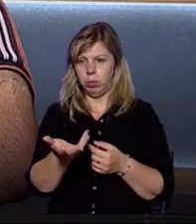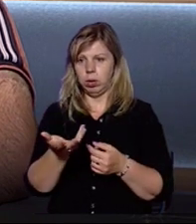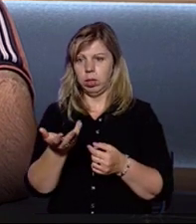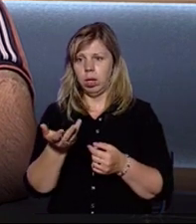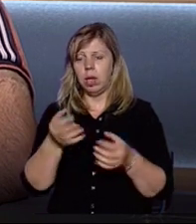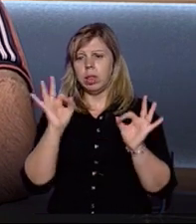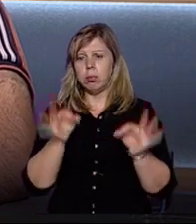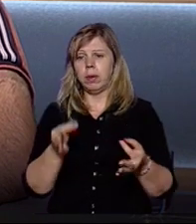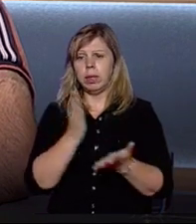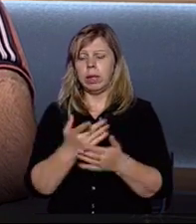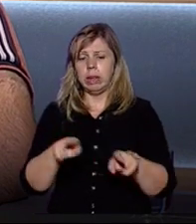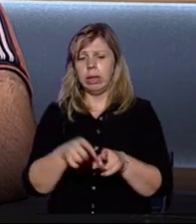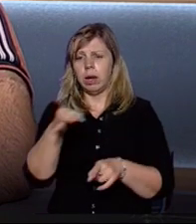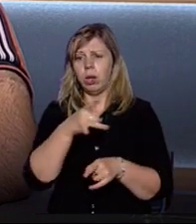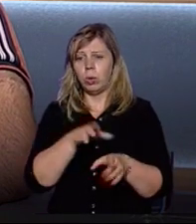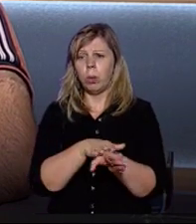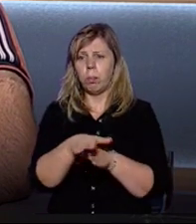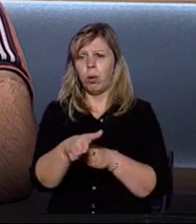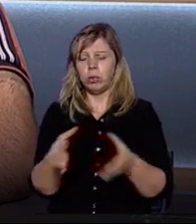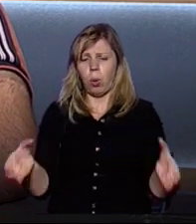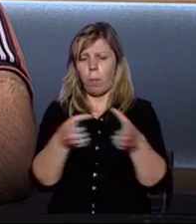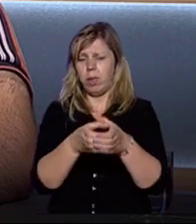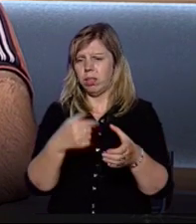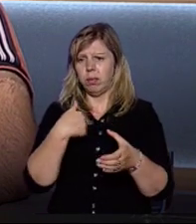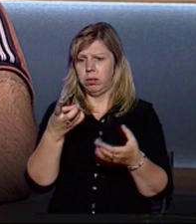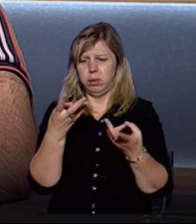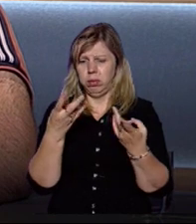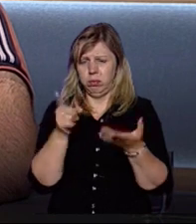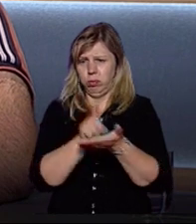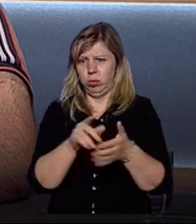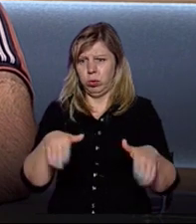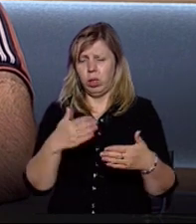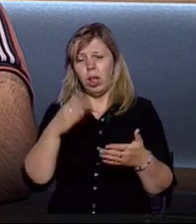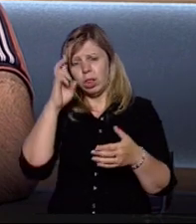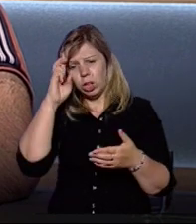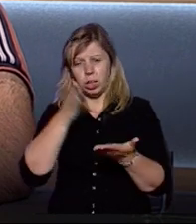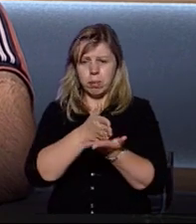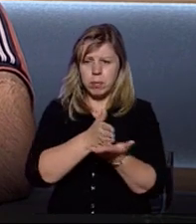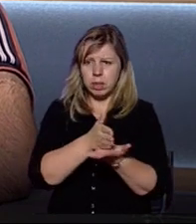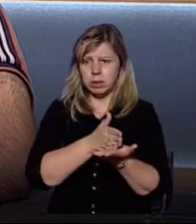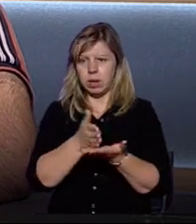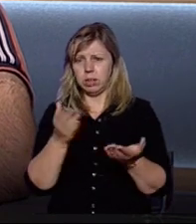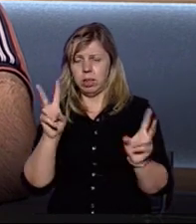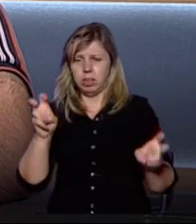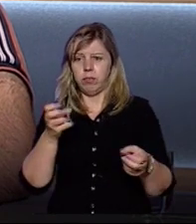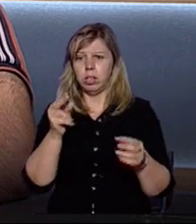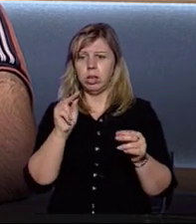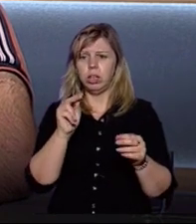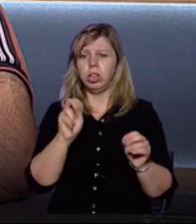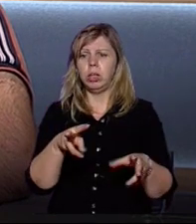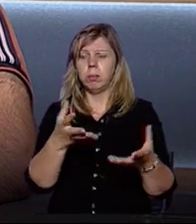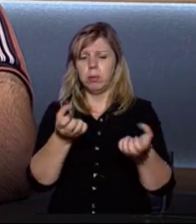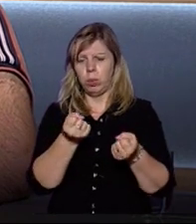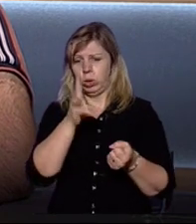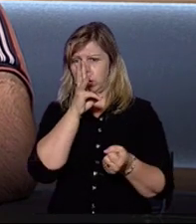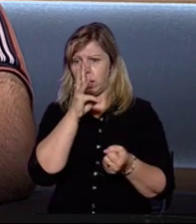Ну, насправді є такі райони, які вже повністю об'єднані, вони не мають ніякої функції. Райдер-адміністрація просто займається не знати чим і отримує за то